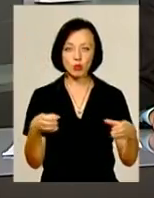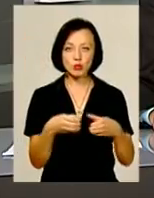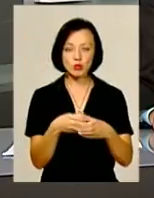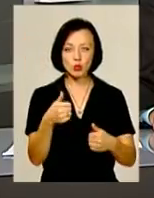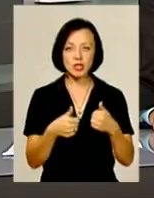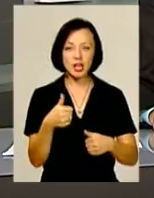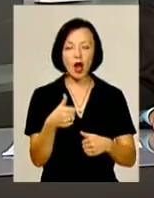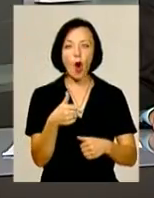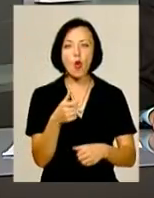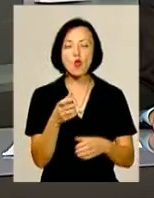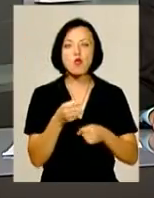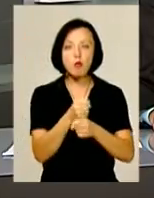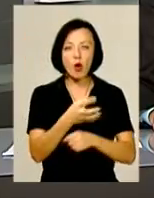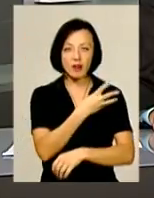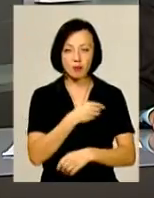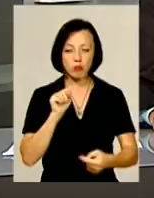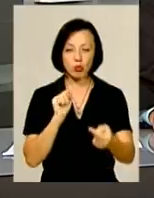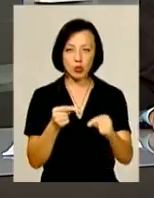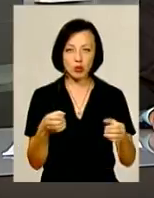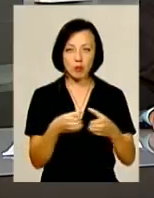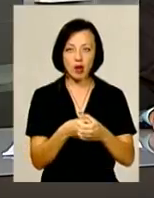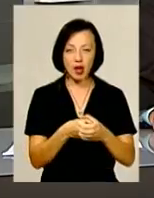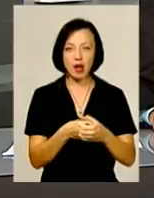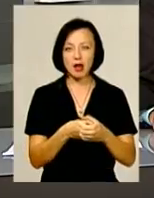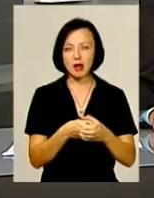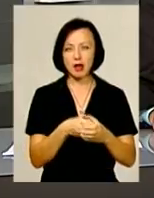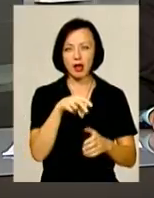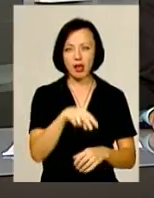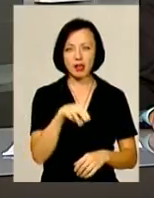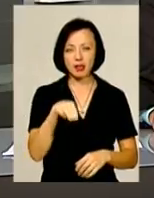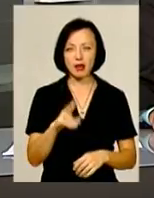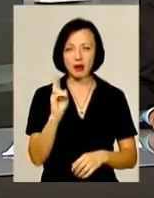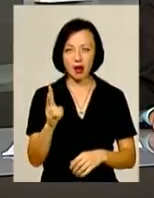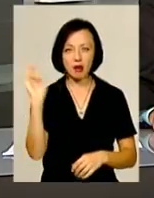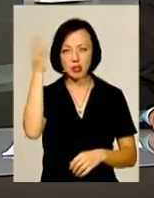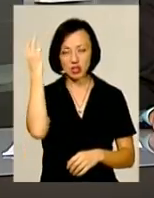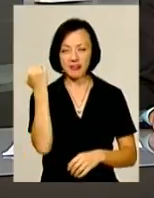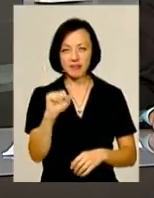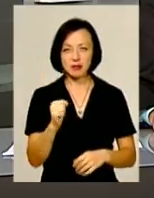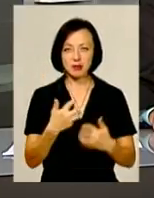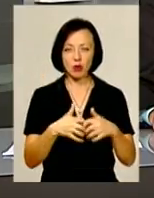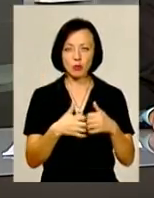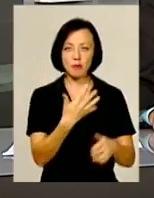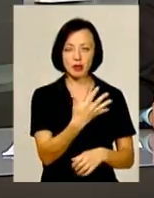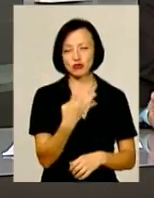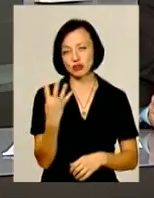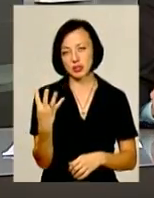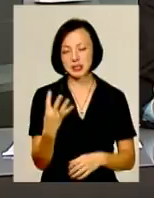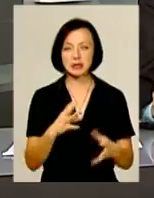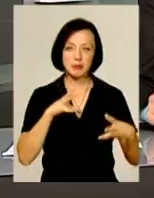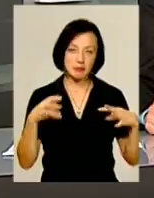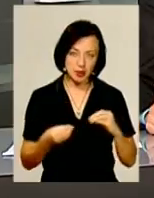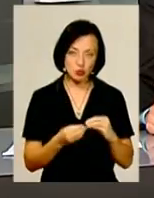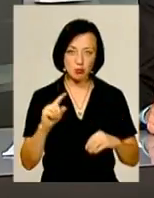2016. У матчі проти збірної команди ЛТК, НБВ, НПУ хмельничани виграли з рахунком 5-4. За